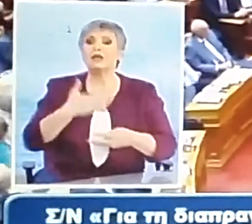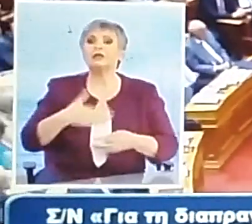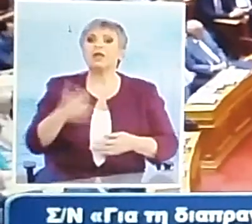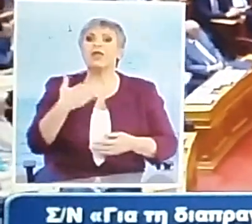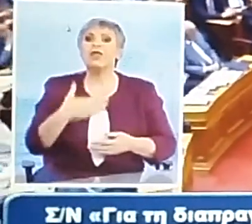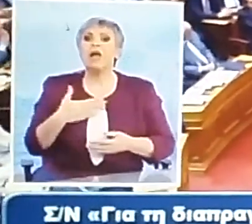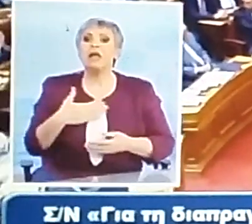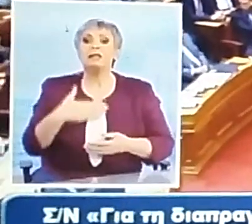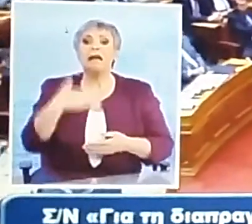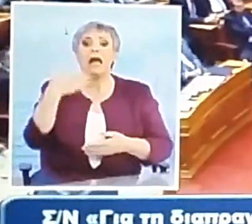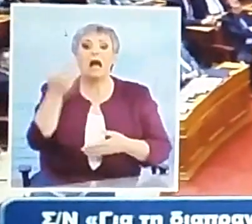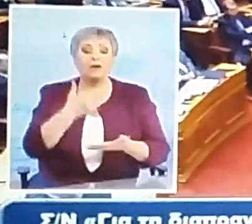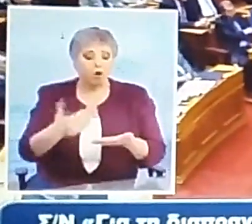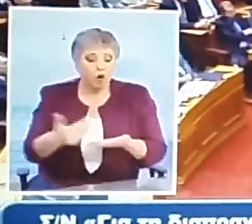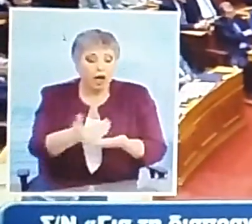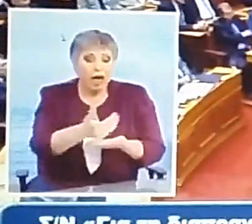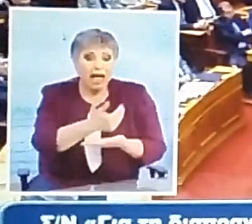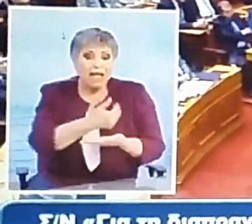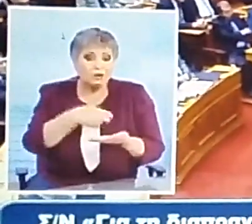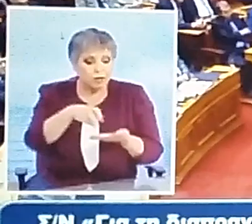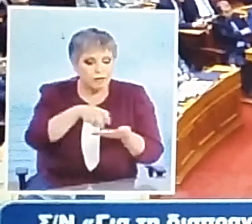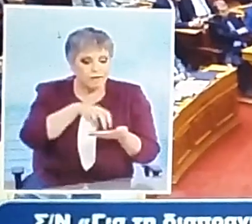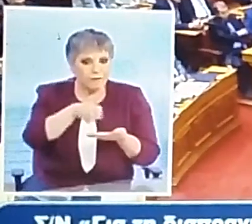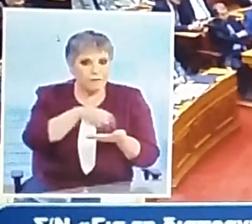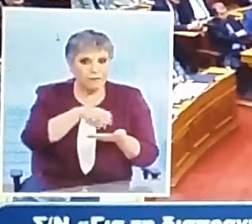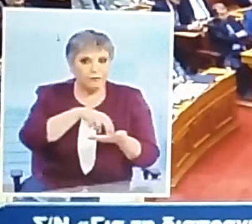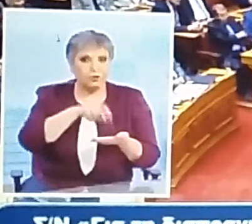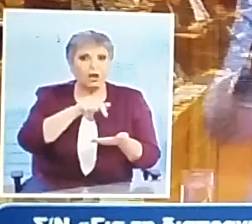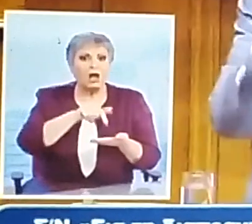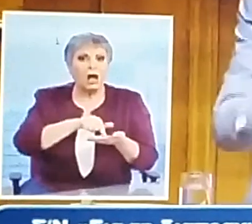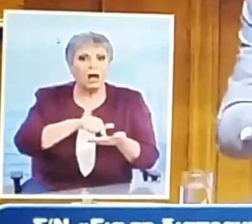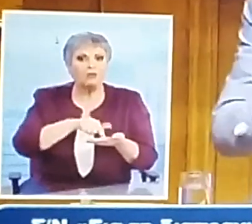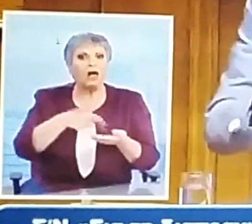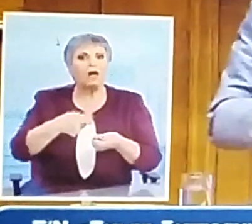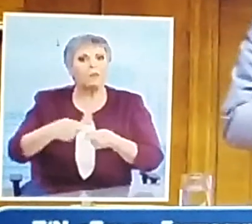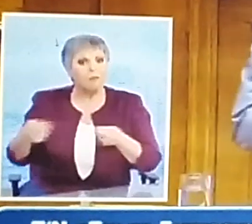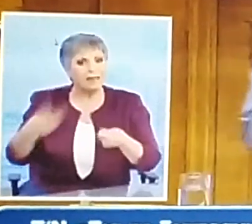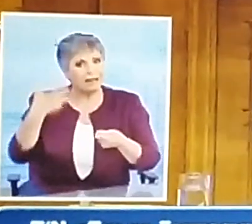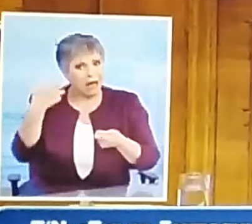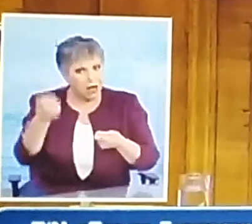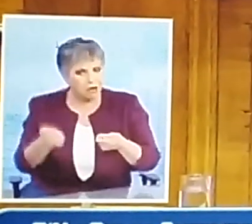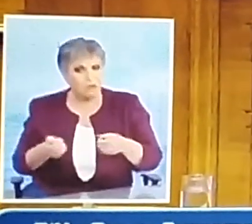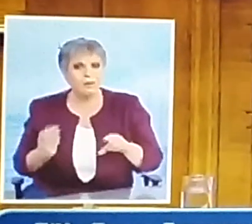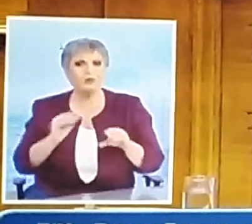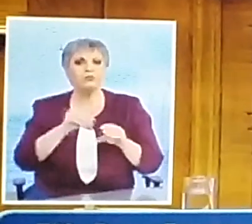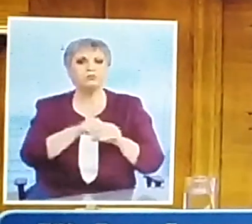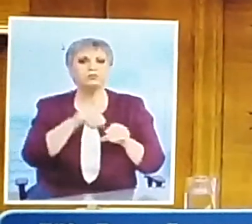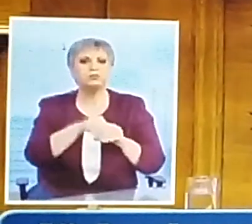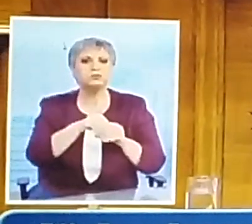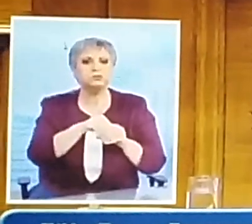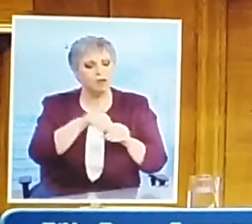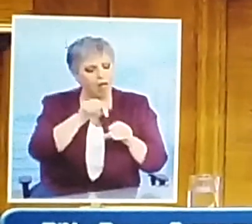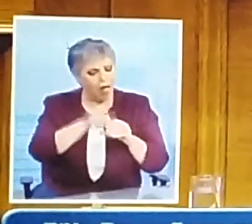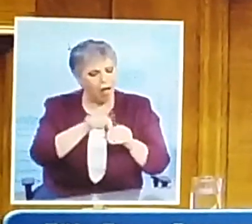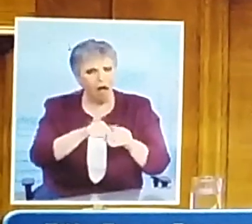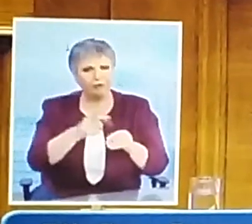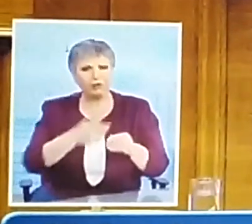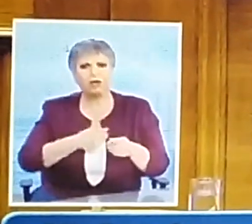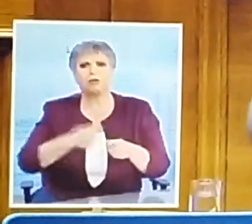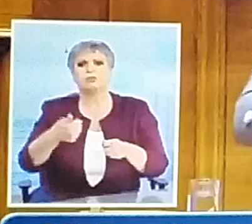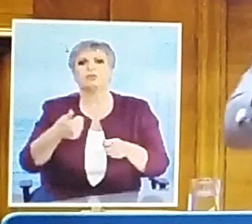δημοσιονομικό κενό από αυτά τα μη παραμετρικά μέτρα. Και της λέω, αφού εμείς είχαμε κορόνα,